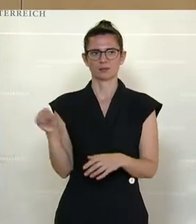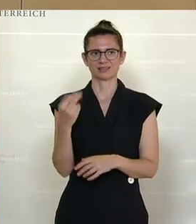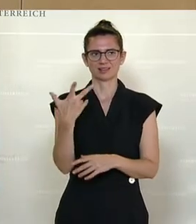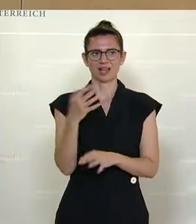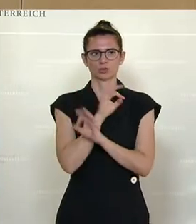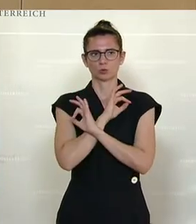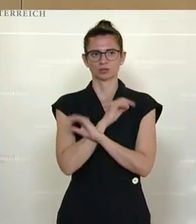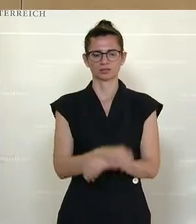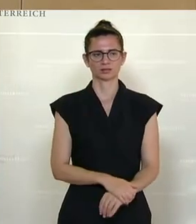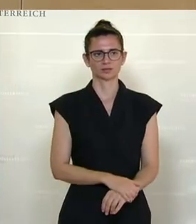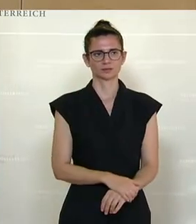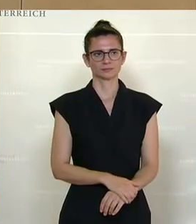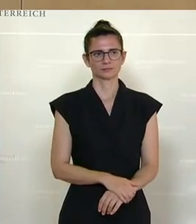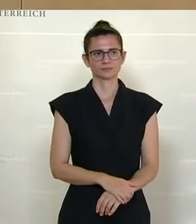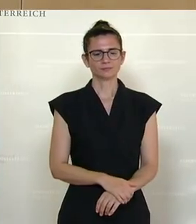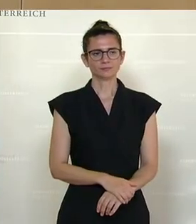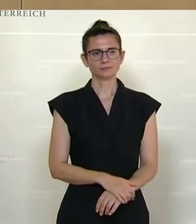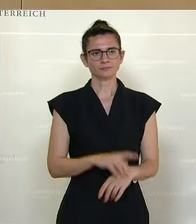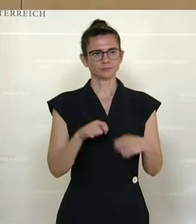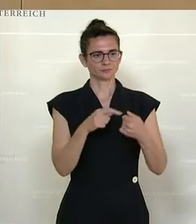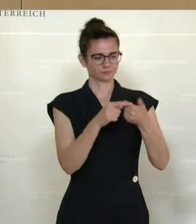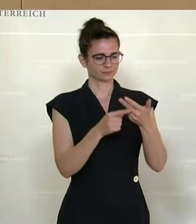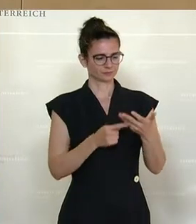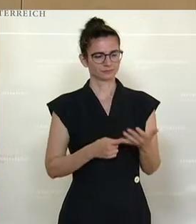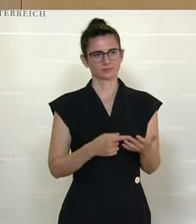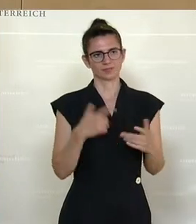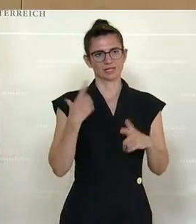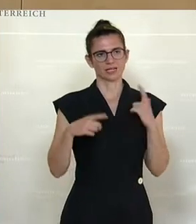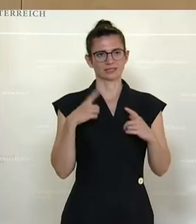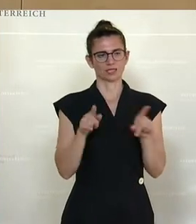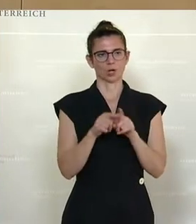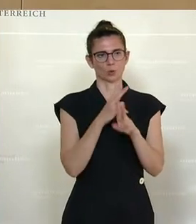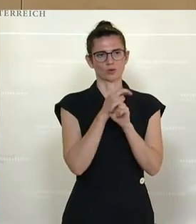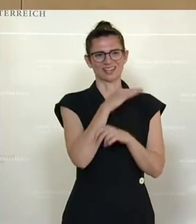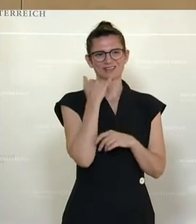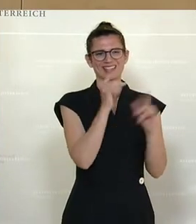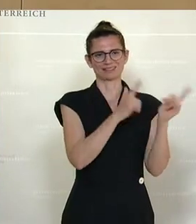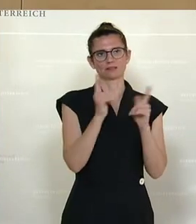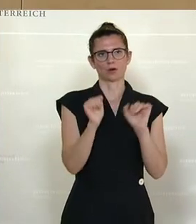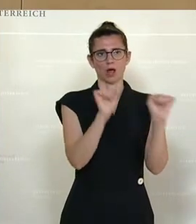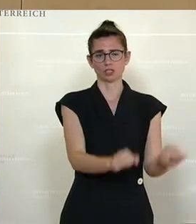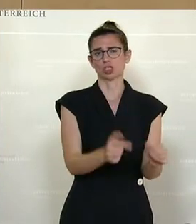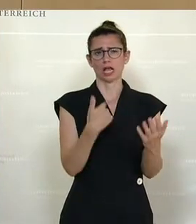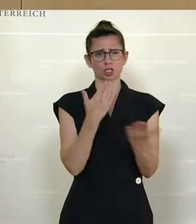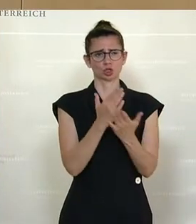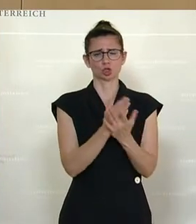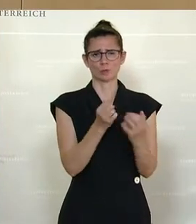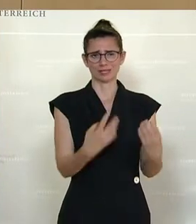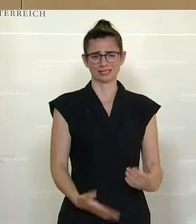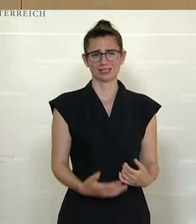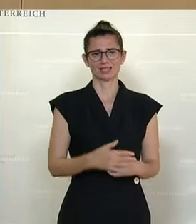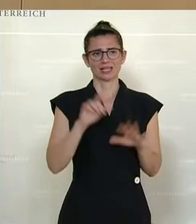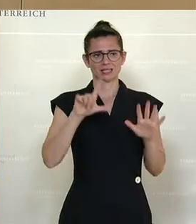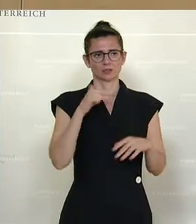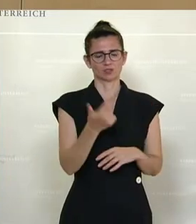Toten. Es gibt hier eine Auflistung. Seither sind leider auch in Österreich sehr viele Terroranschläge passiert. Am